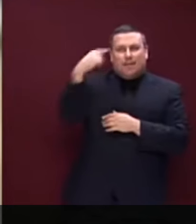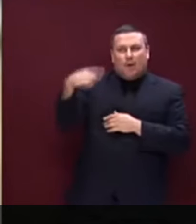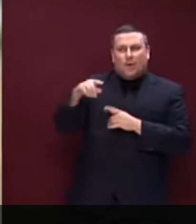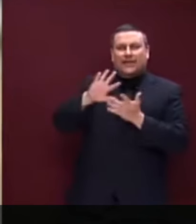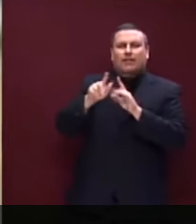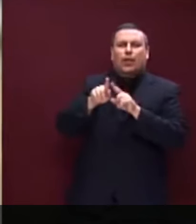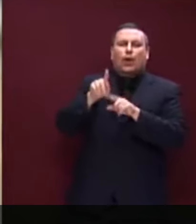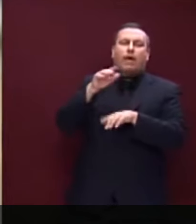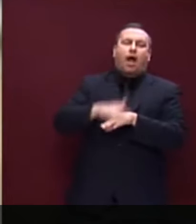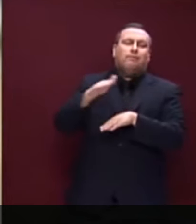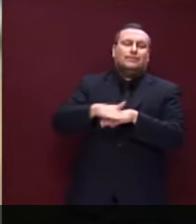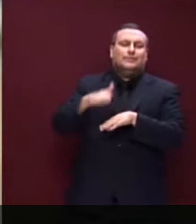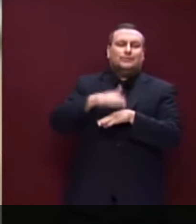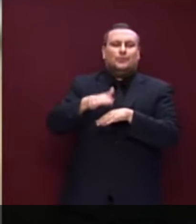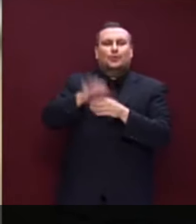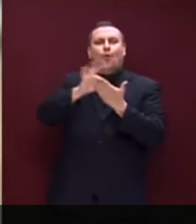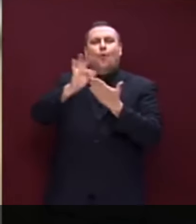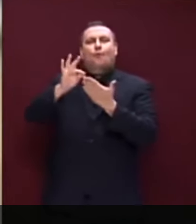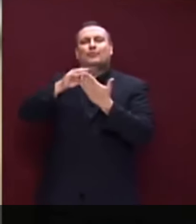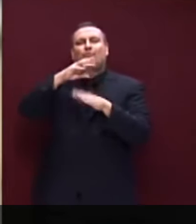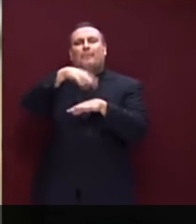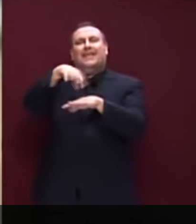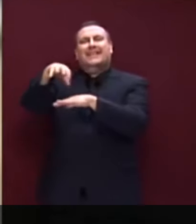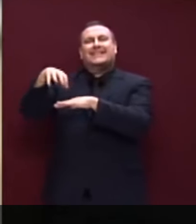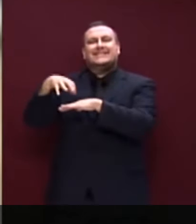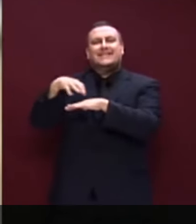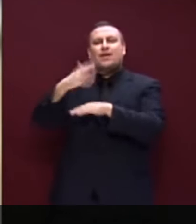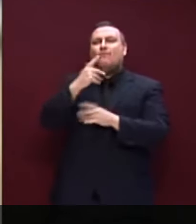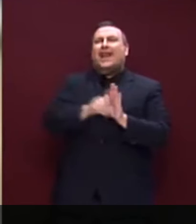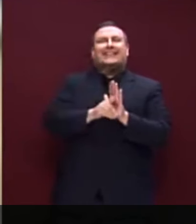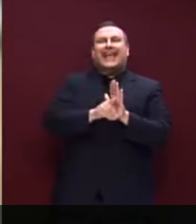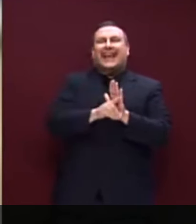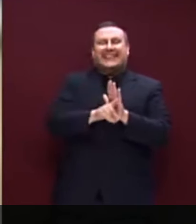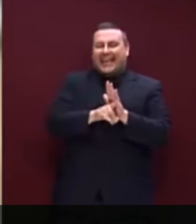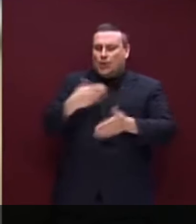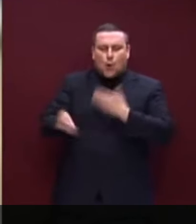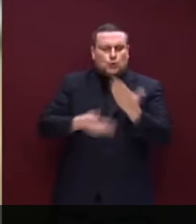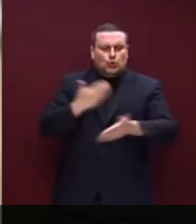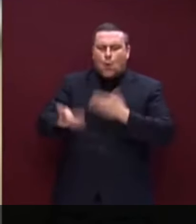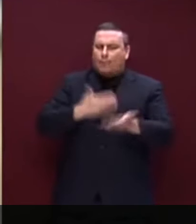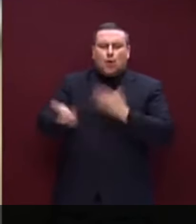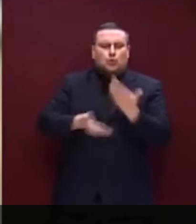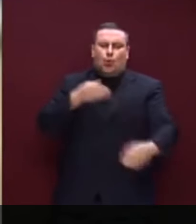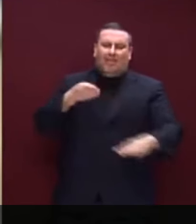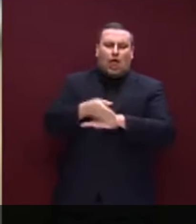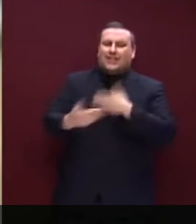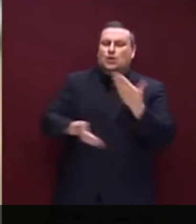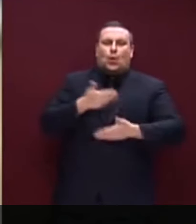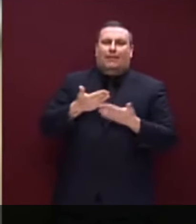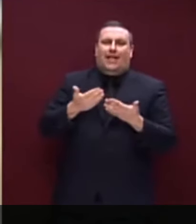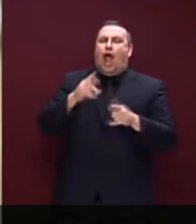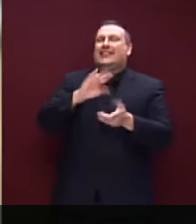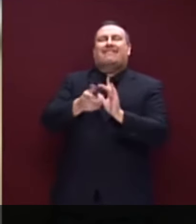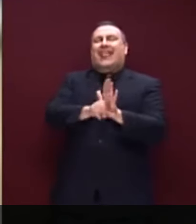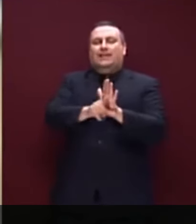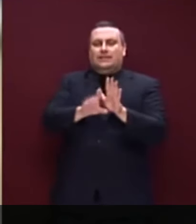magari un'abitudine da parte di alcuni uffici ministeriali, di volere il decreto perché entra immediatamente in vigore eccetera, però guardate che veramente con i disegni